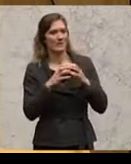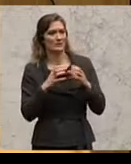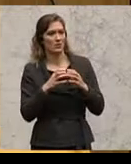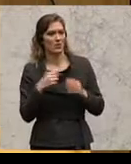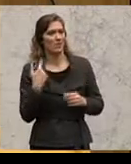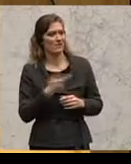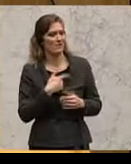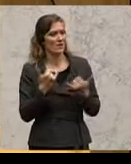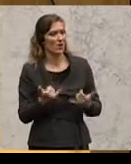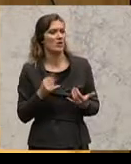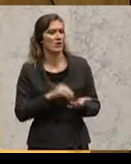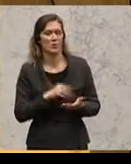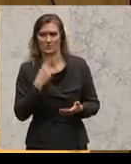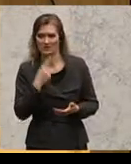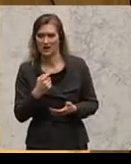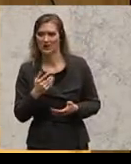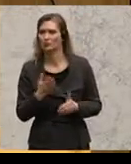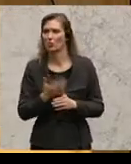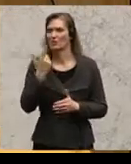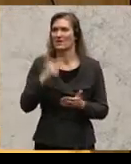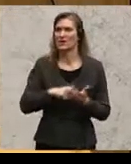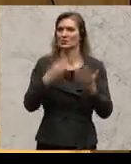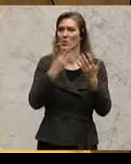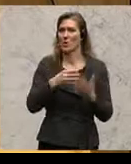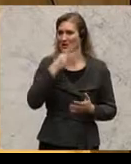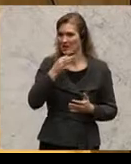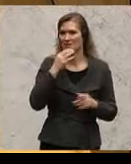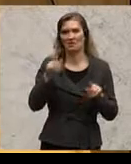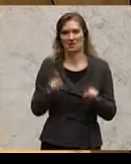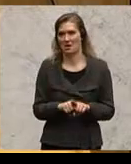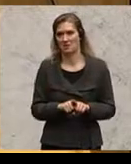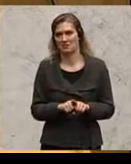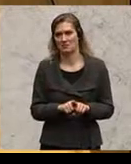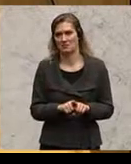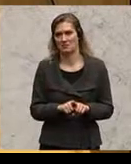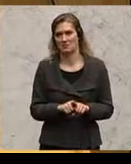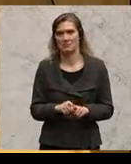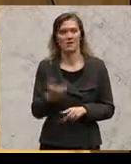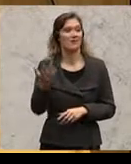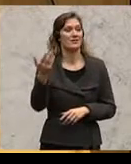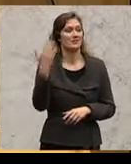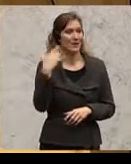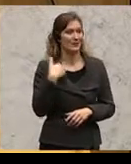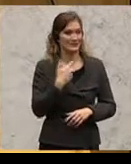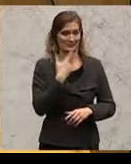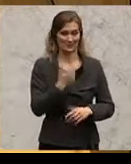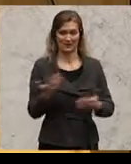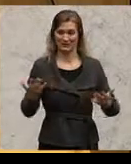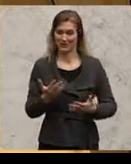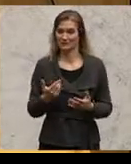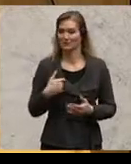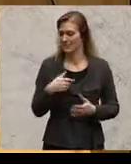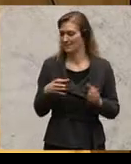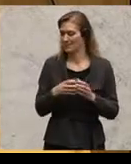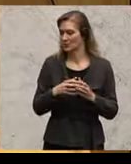heute noch, was ich hier schon 2009 gesagt habe. Ich habe damals gesagt und wir haben als BZD auch nicht